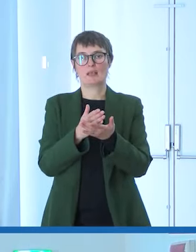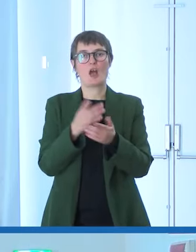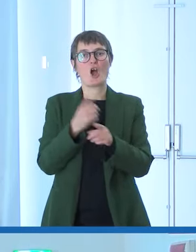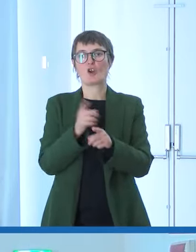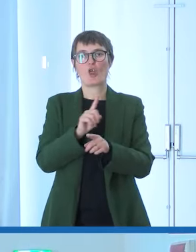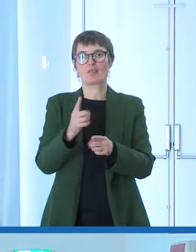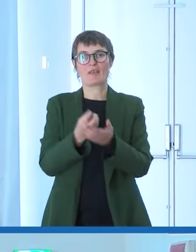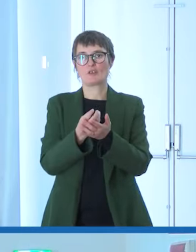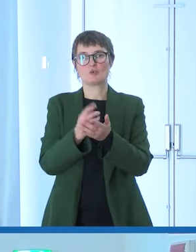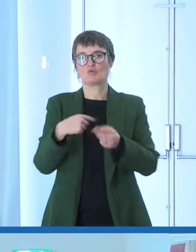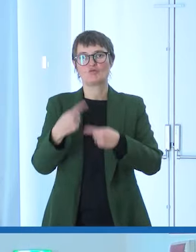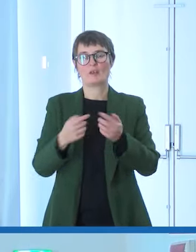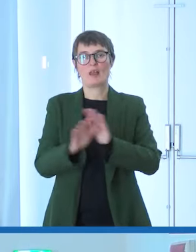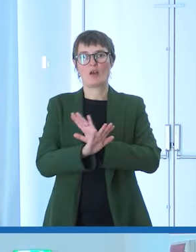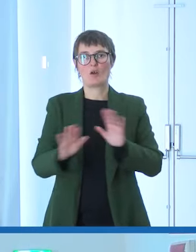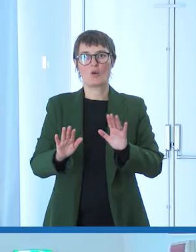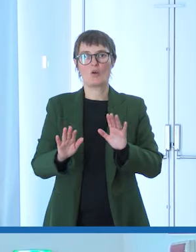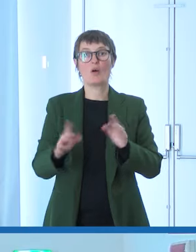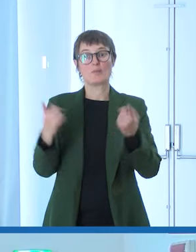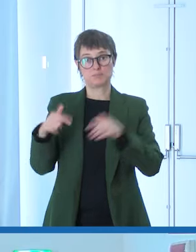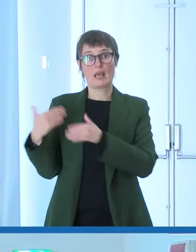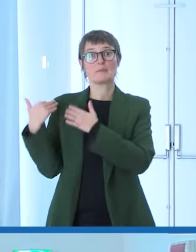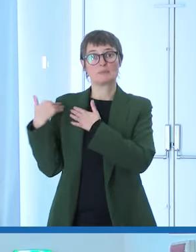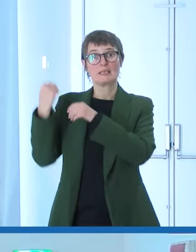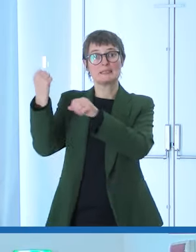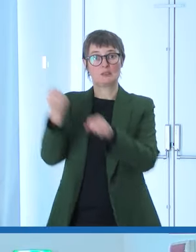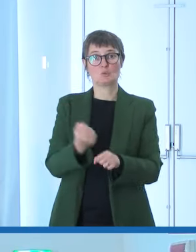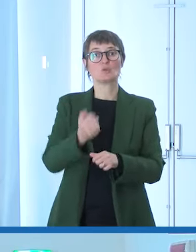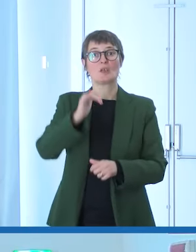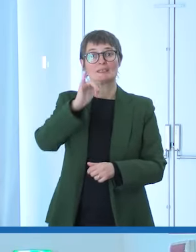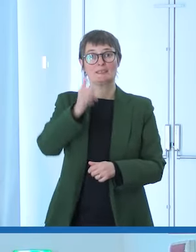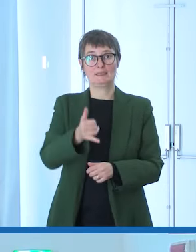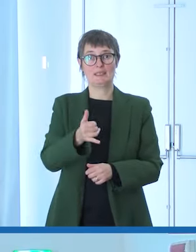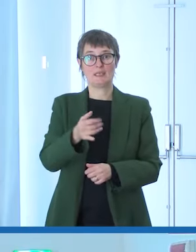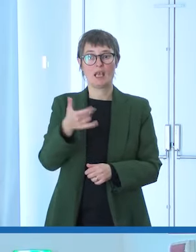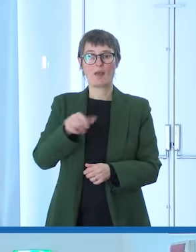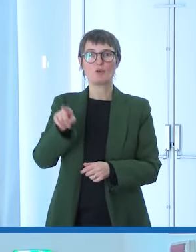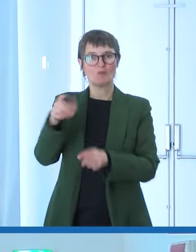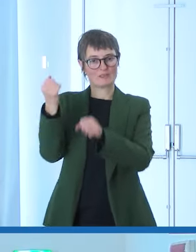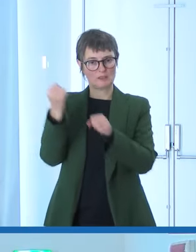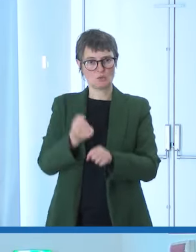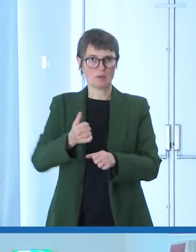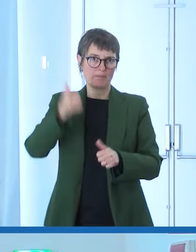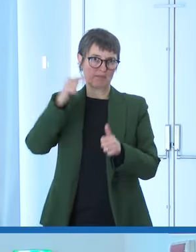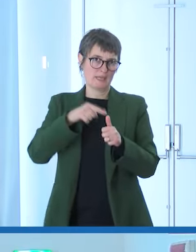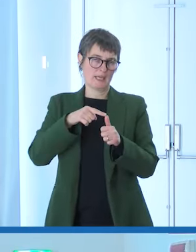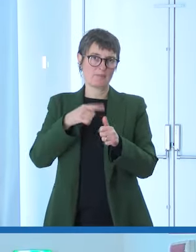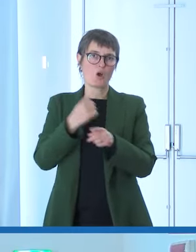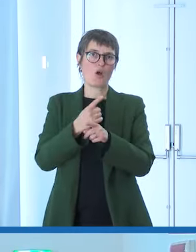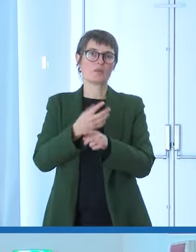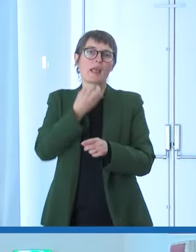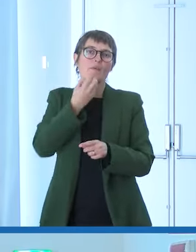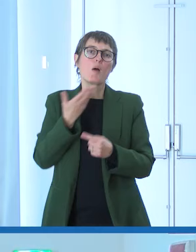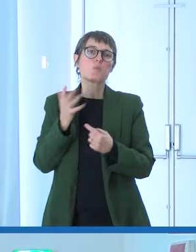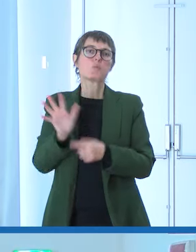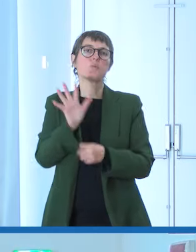Perché le pubbliche amministrazioni per prime devono dare, non il buon esempio, devono creare le condizioni di un benessere organizzativo nel mondo